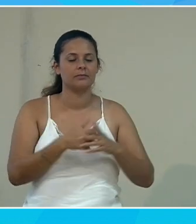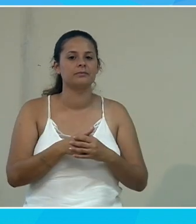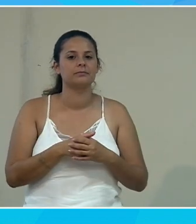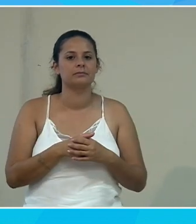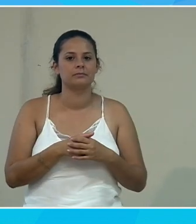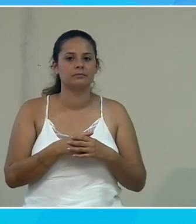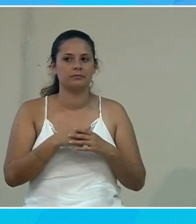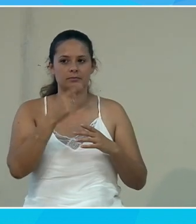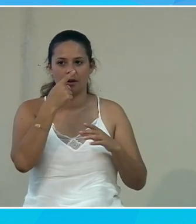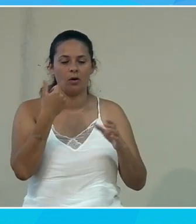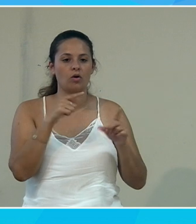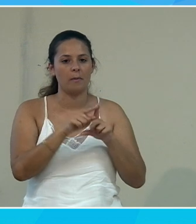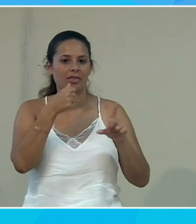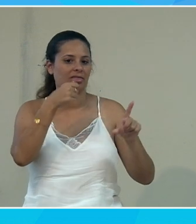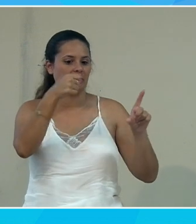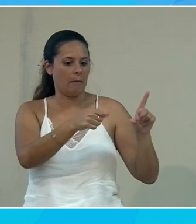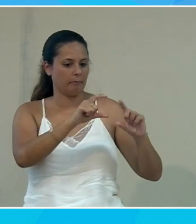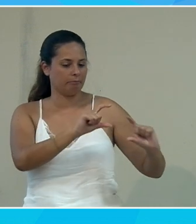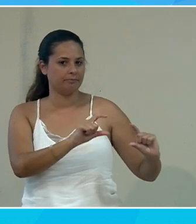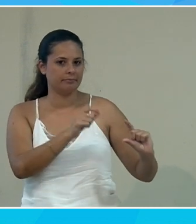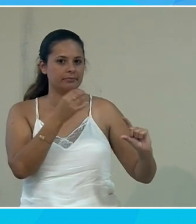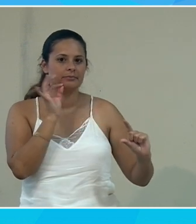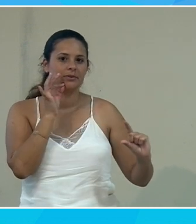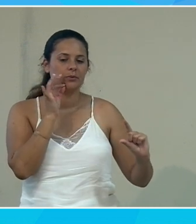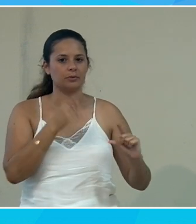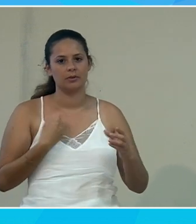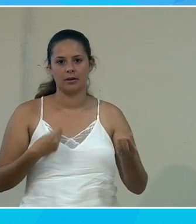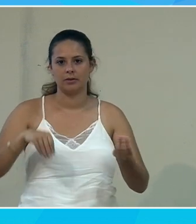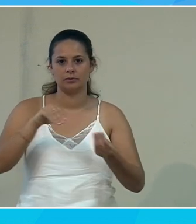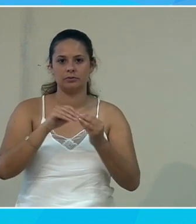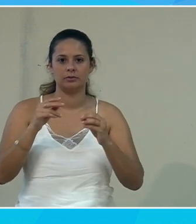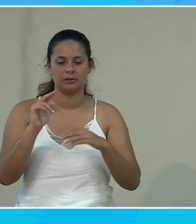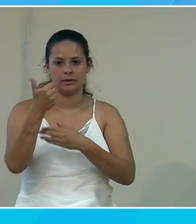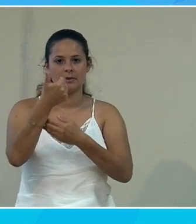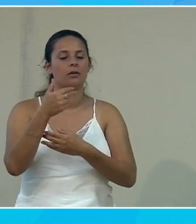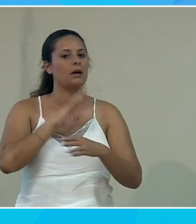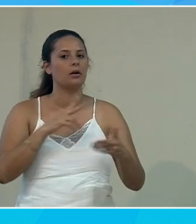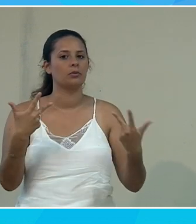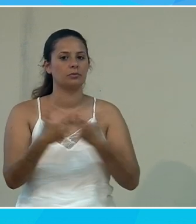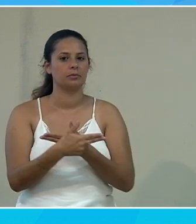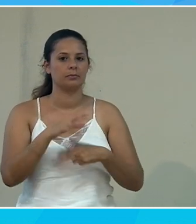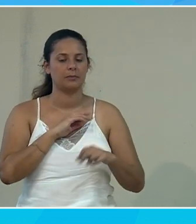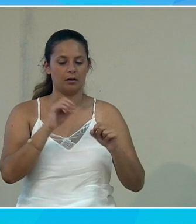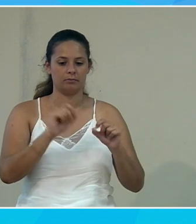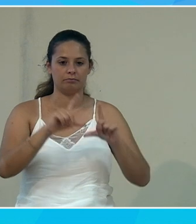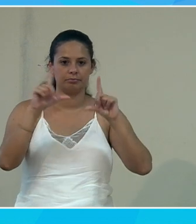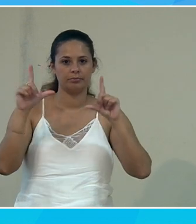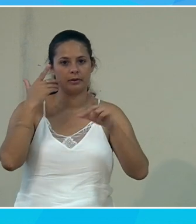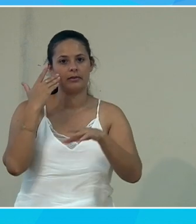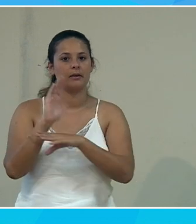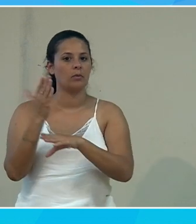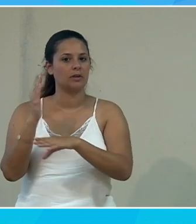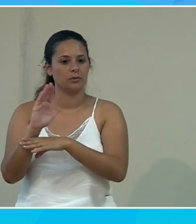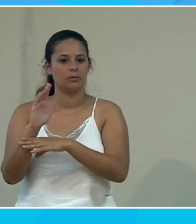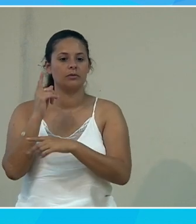n'oubliez pas moi ah oui excusez-moi je vais rajouter je vais rajouter la caméra non je l'avais coupé parce qu'effectivement la bande passante pendant les démonstrations